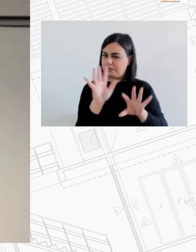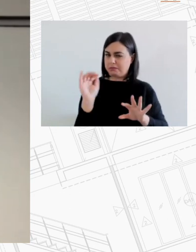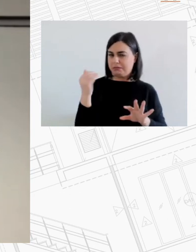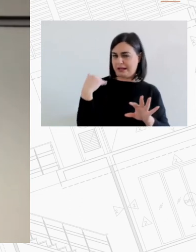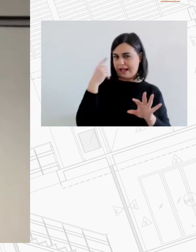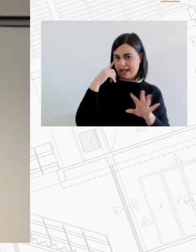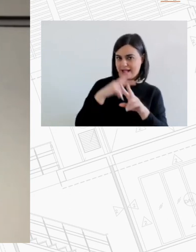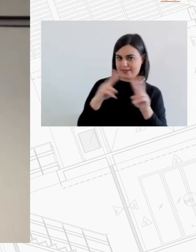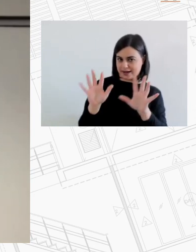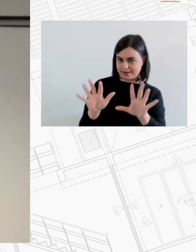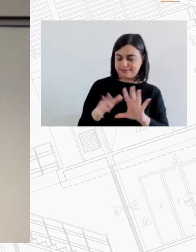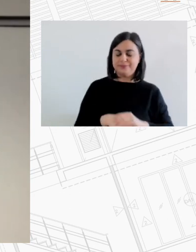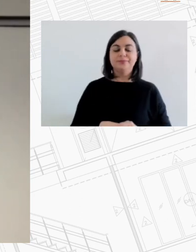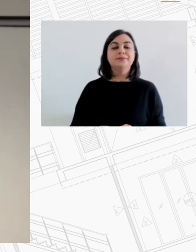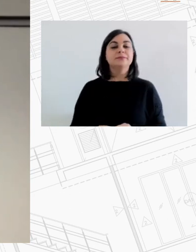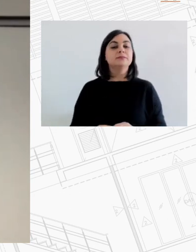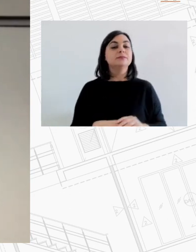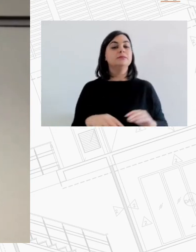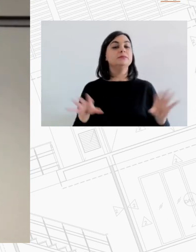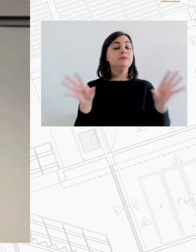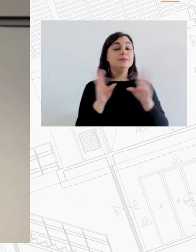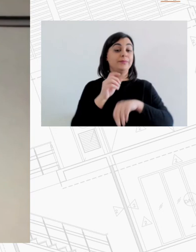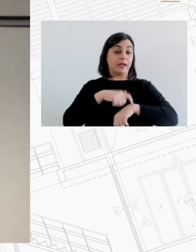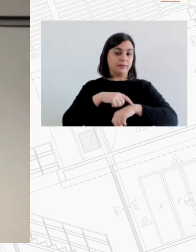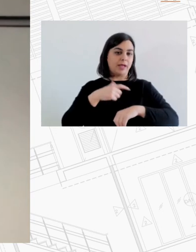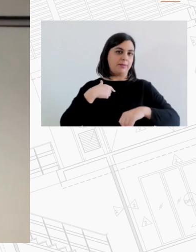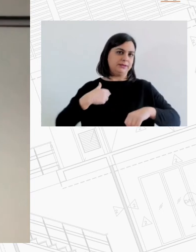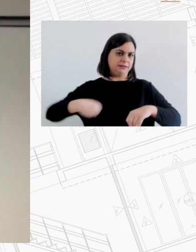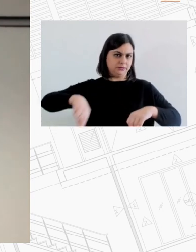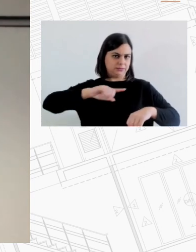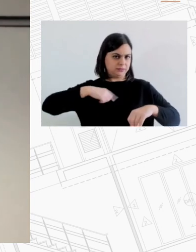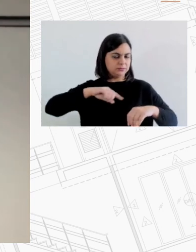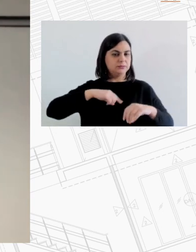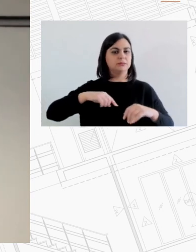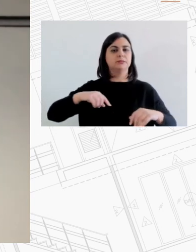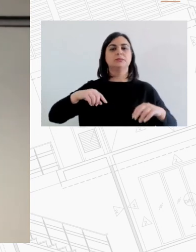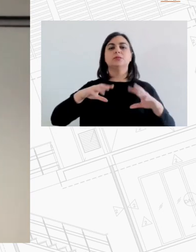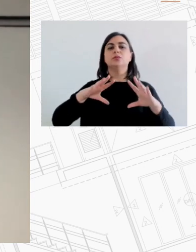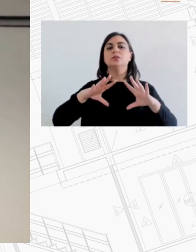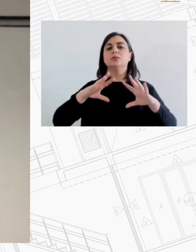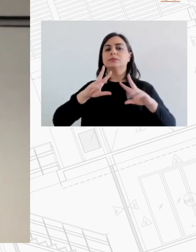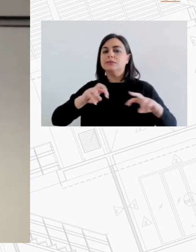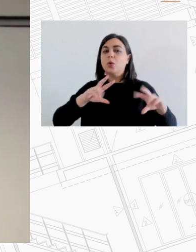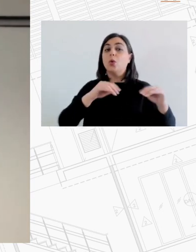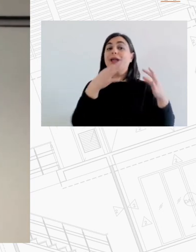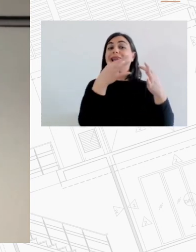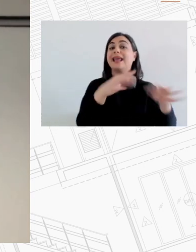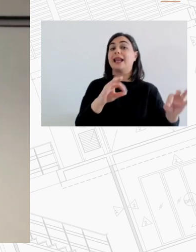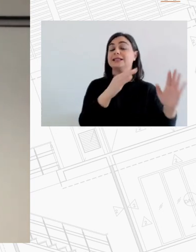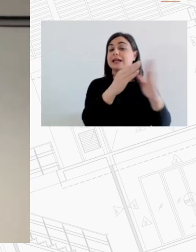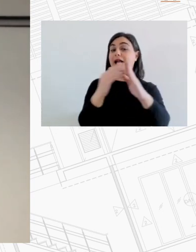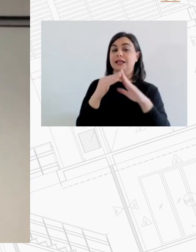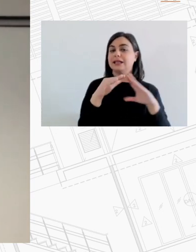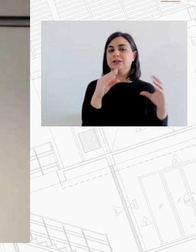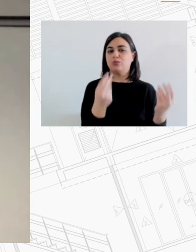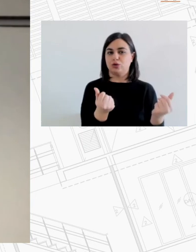οι πηγές των δεδομένων μας για να προσεγγίσουμε τις κοινές κατοικίες ήταν βασικά δύο Η μία ήταν